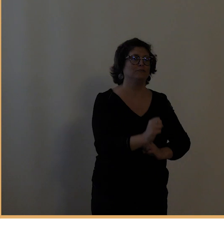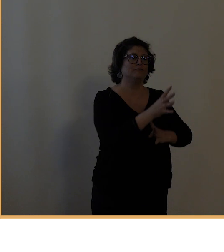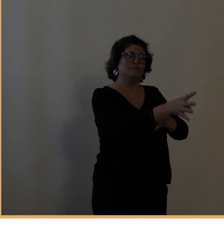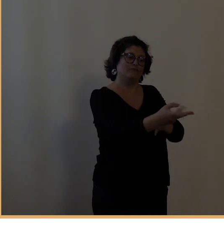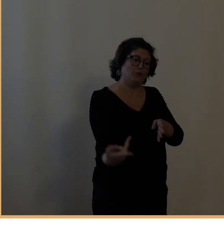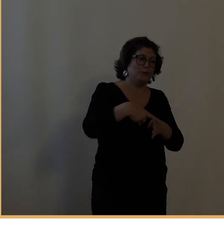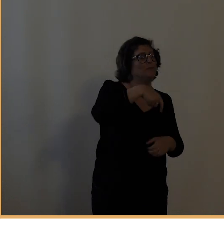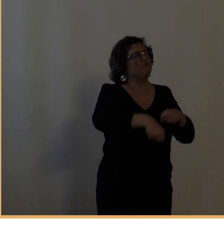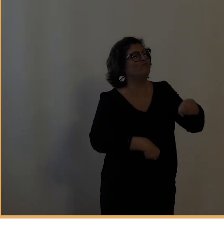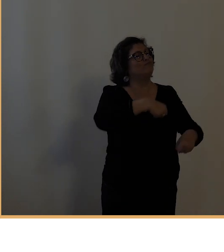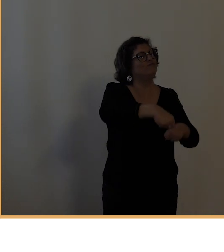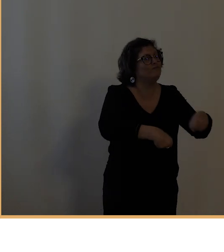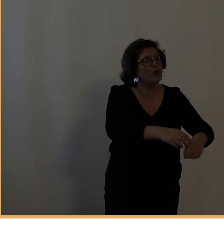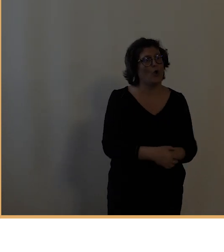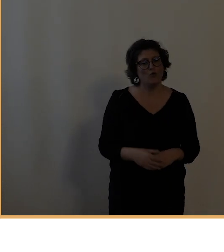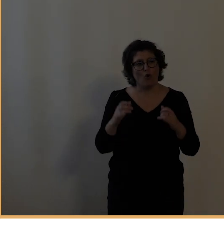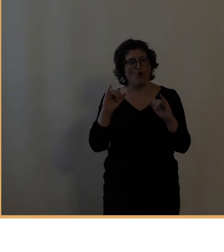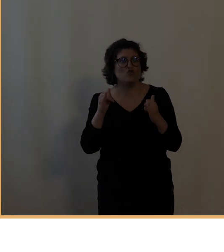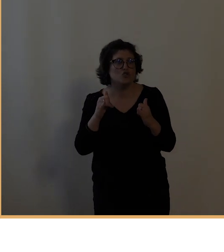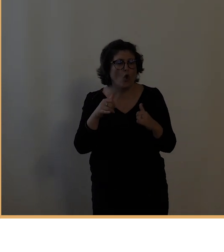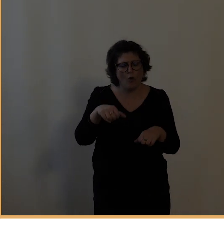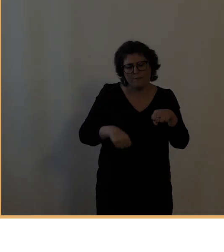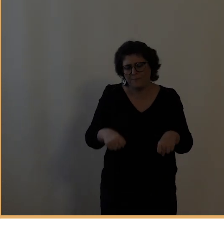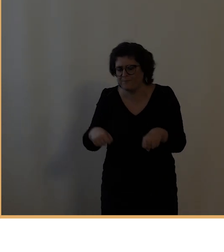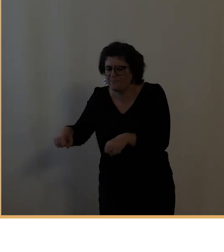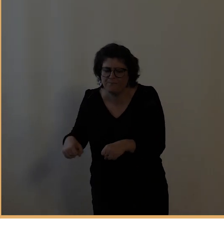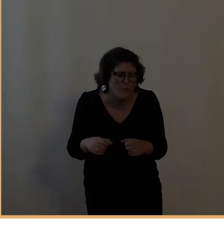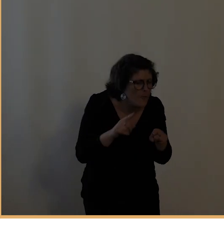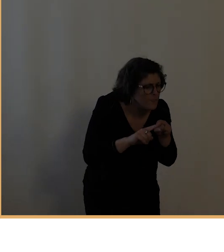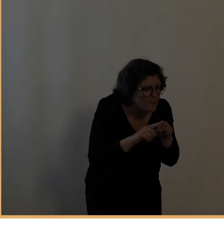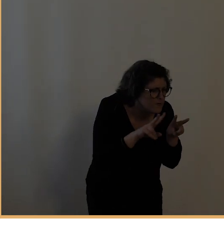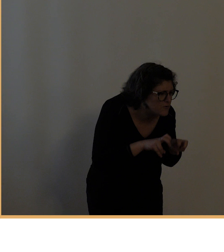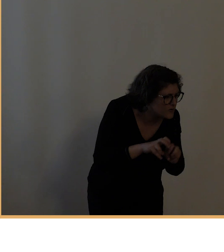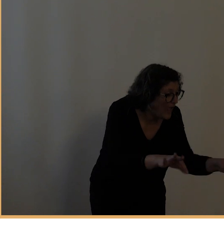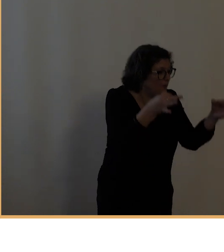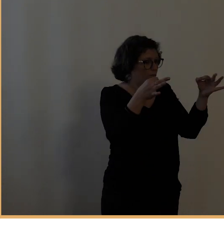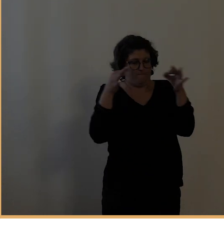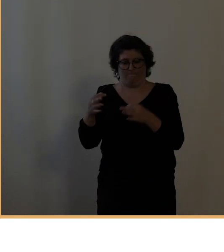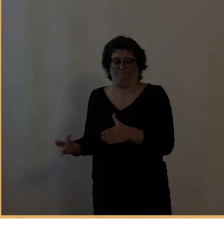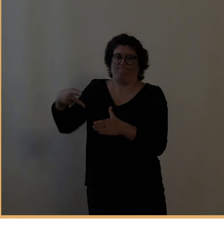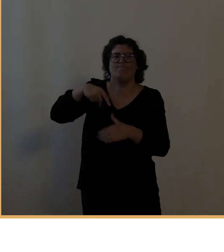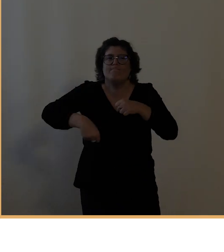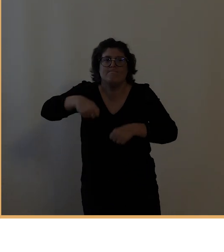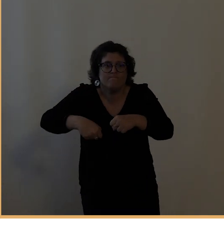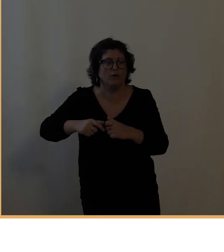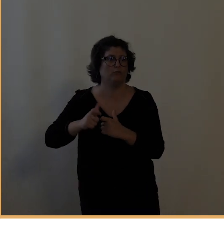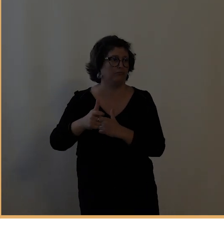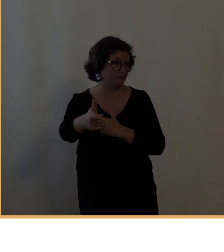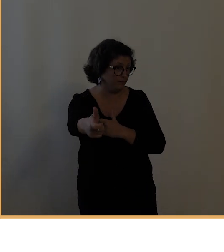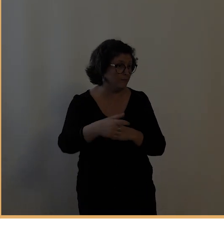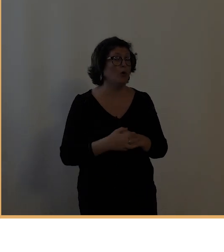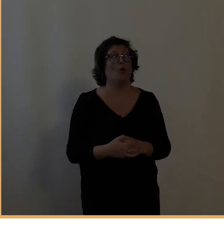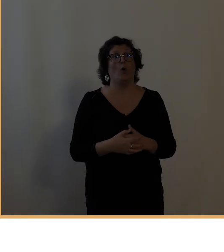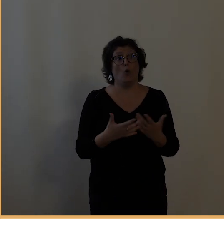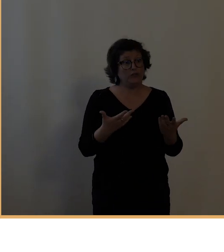paper, des fêtes de bienfaisance et surtout une grande réunion internationale avec des courses